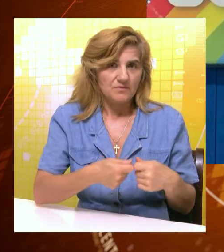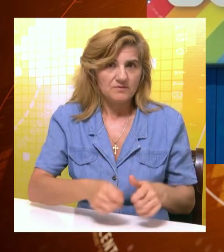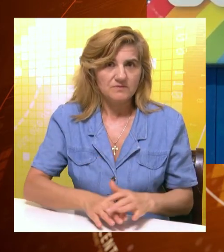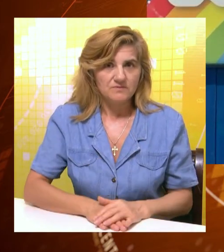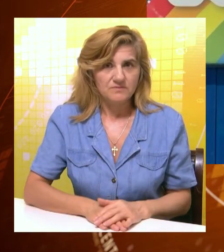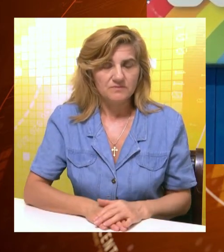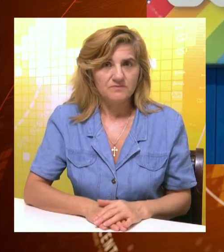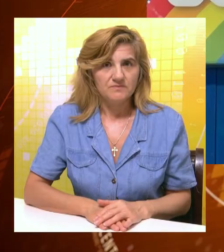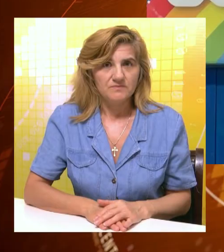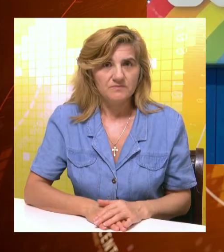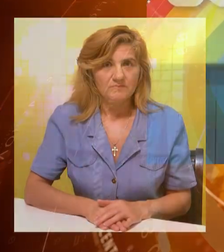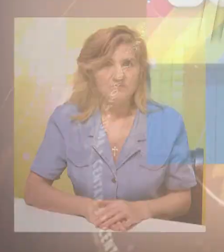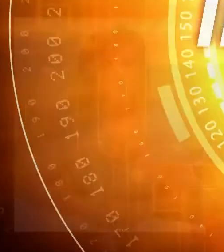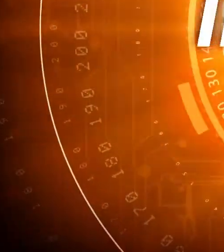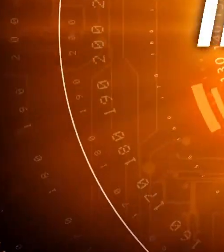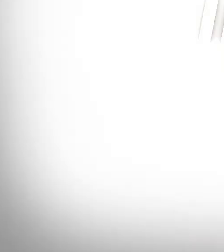udruženja.